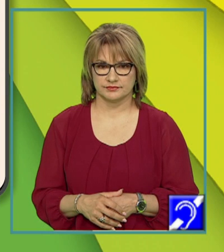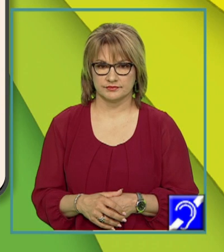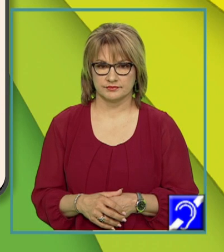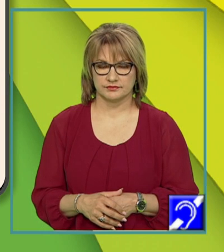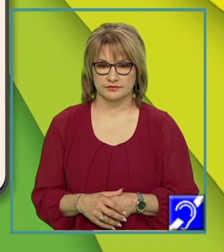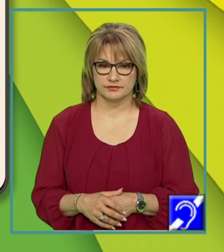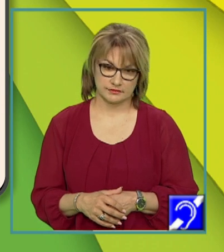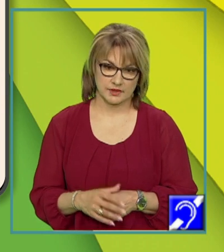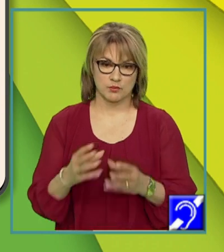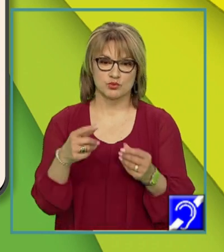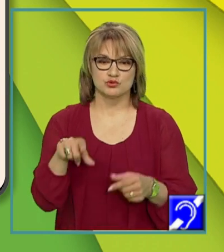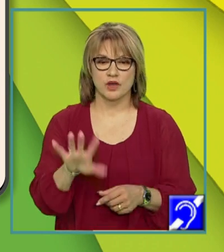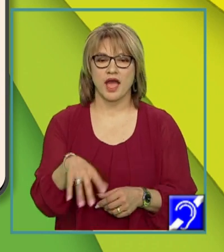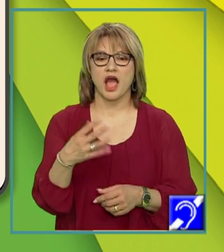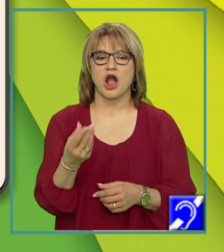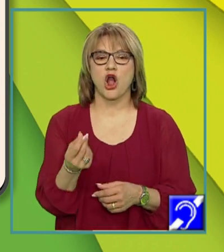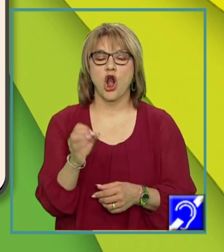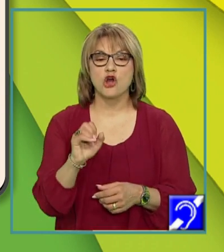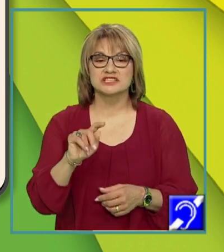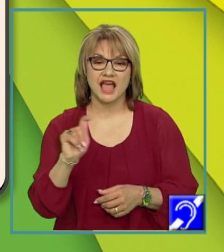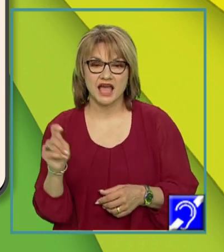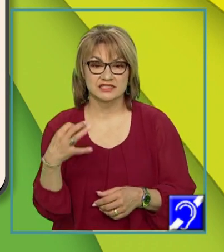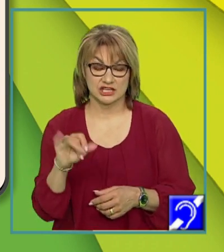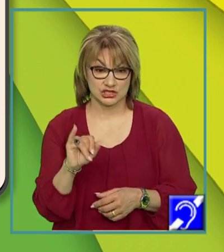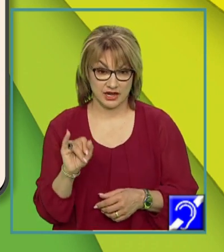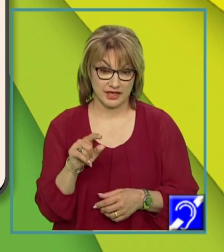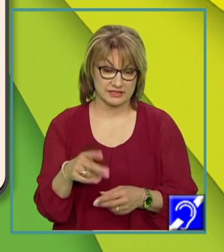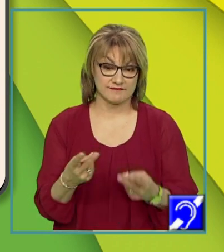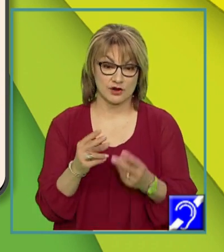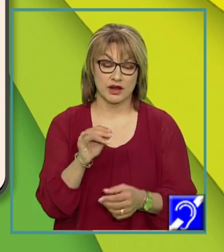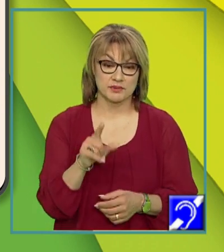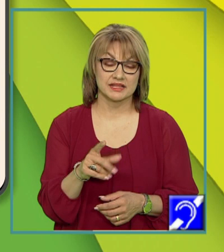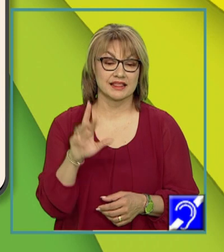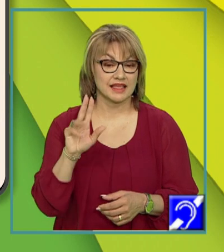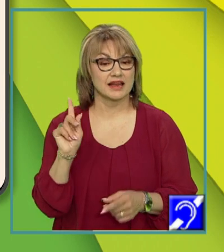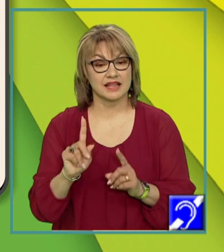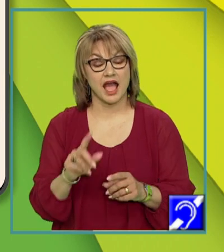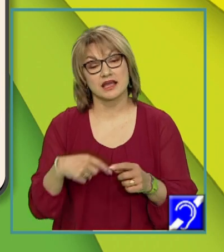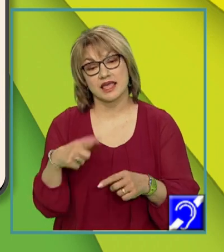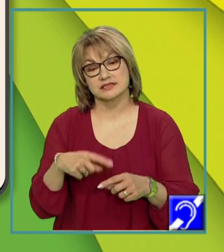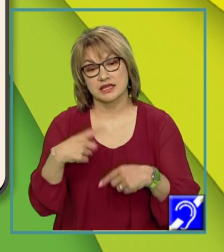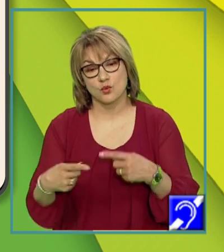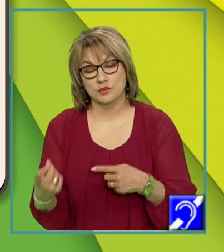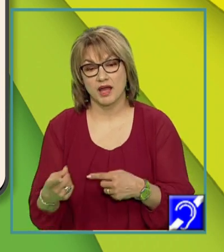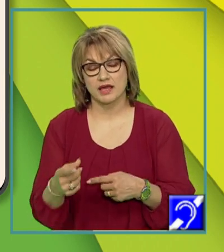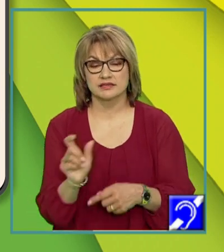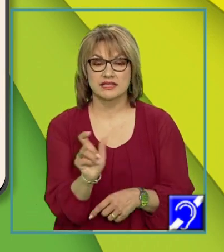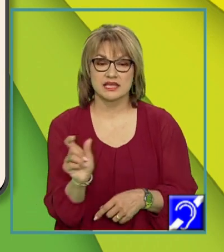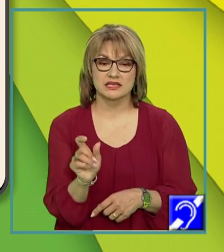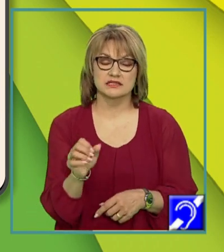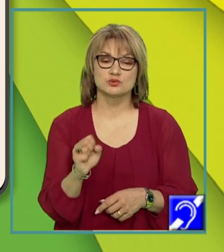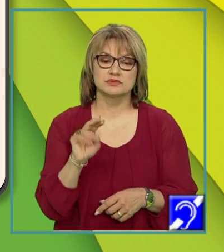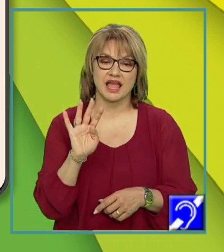Plușul a costat 10 lei. Iată valoarea predicativă. Dar și când este urmat de substantive care denumesc unități de timp,